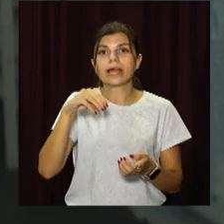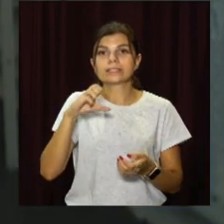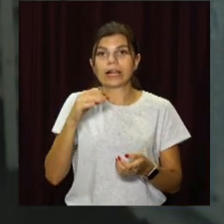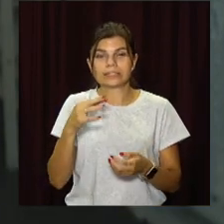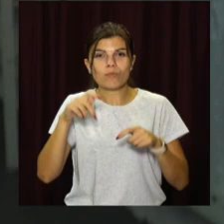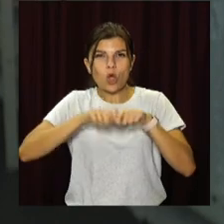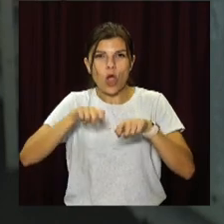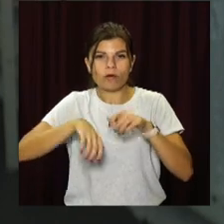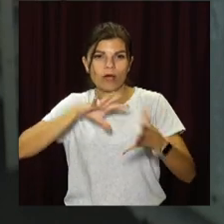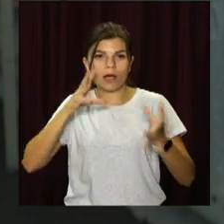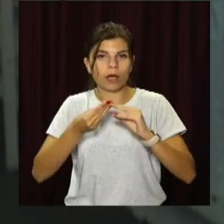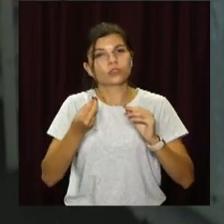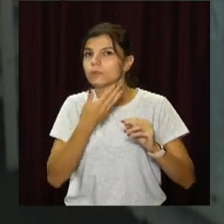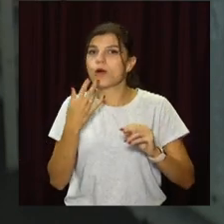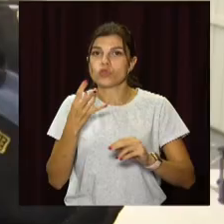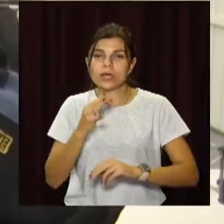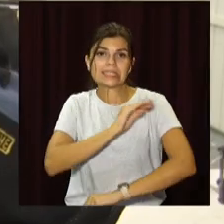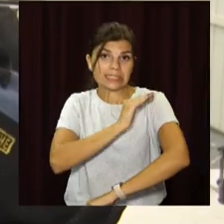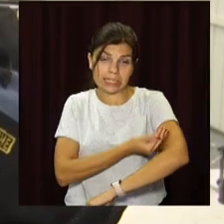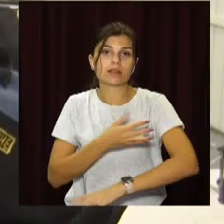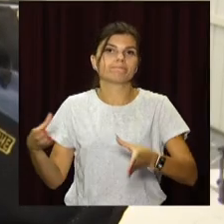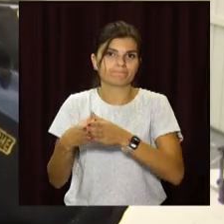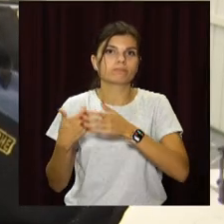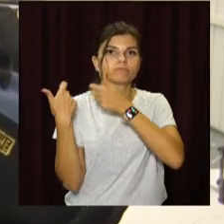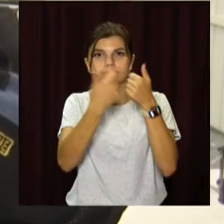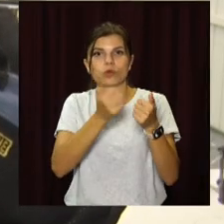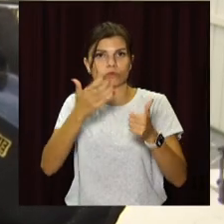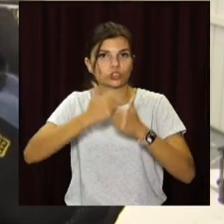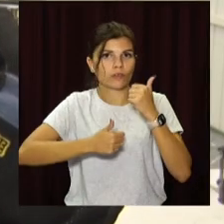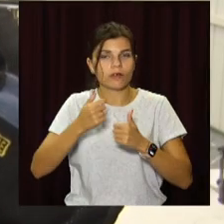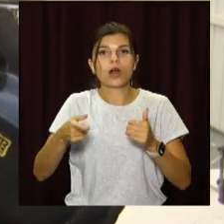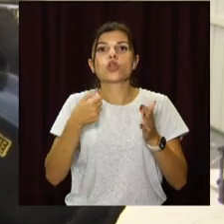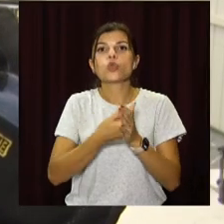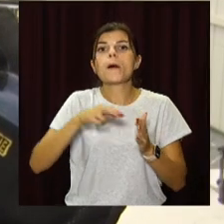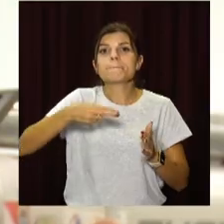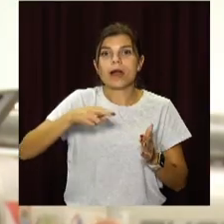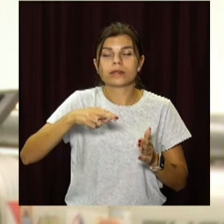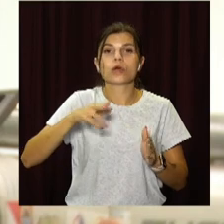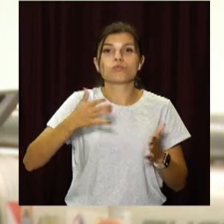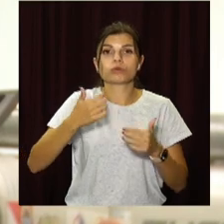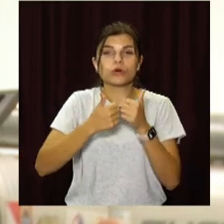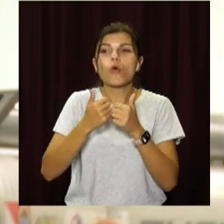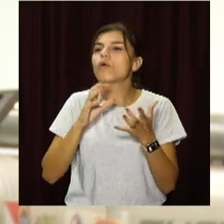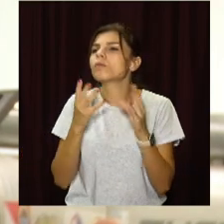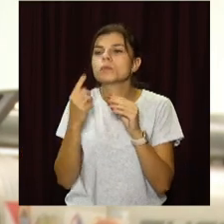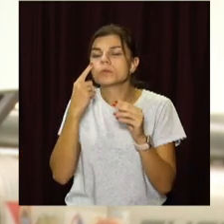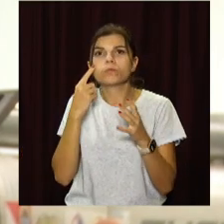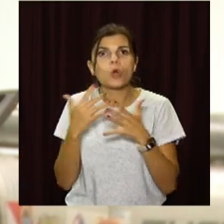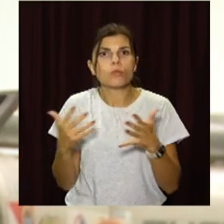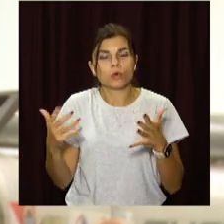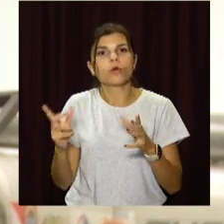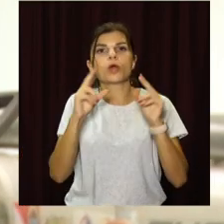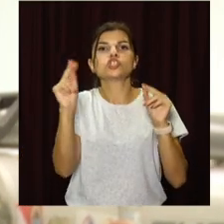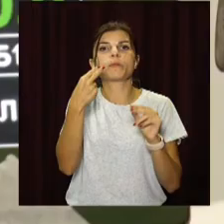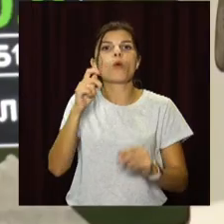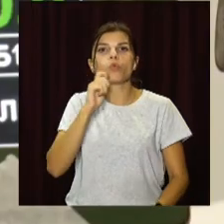найсильніші спортсмени. Турніри у Дніпрі триватиме до п'ятниці. Згодом найсильніші спортсмени поїдуть